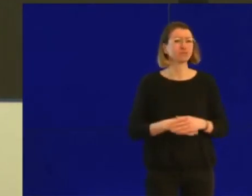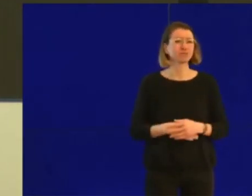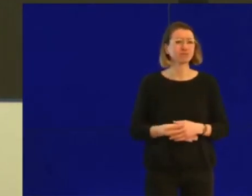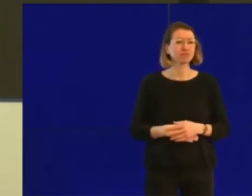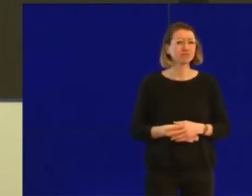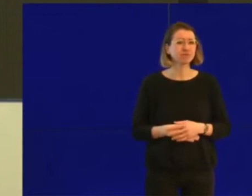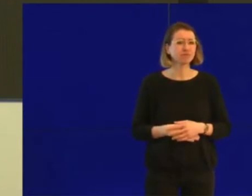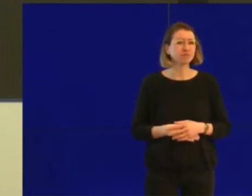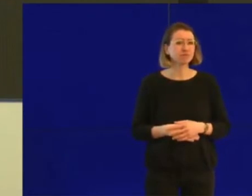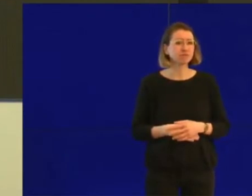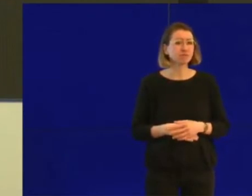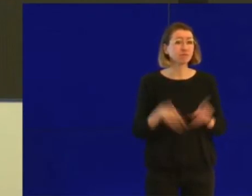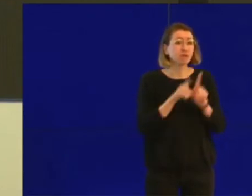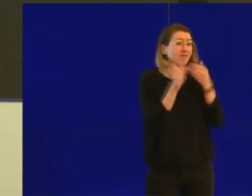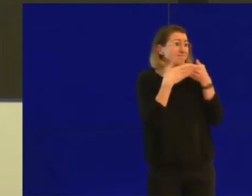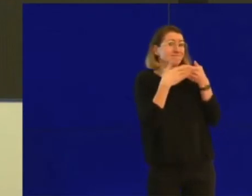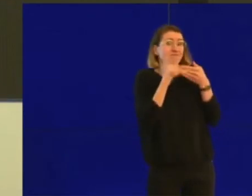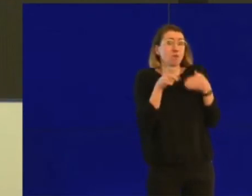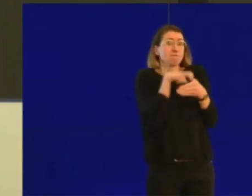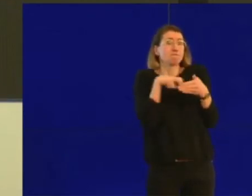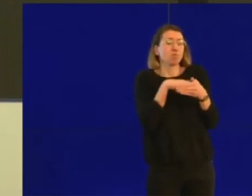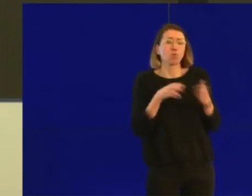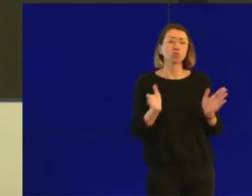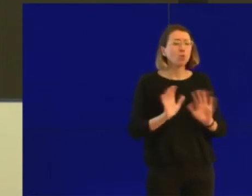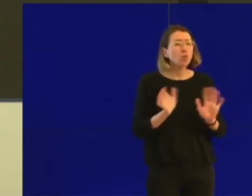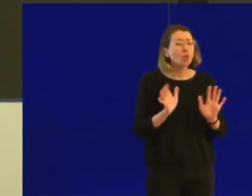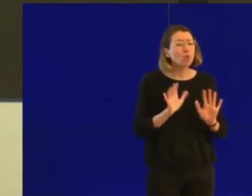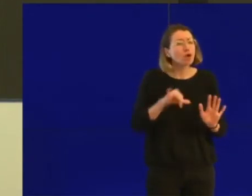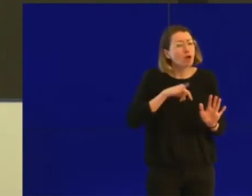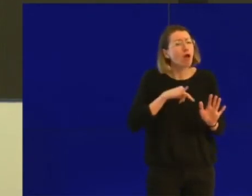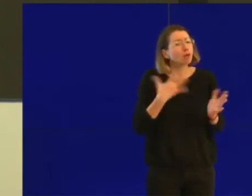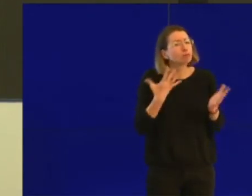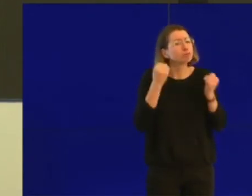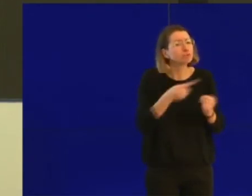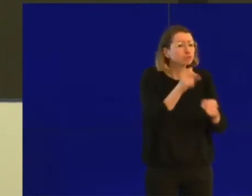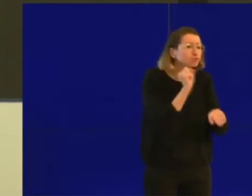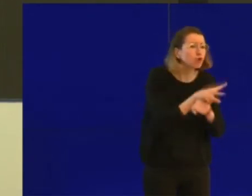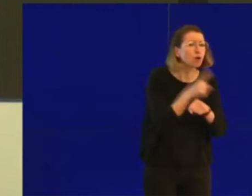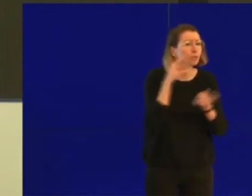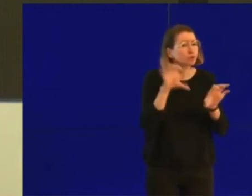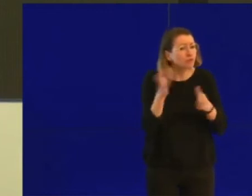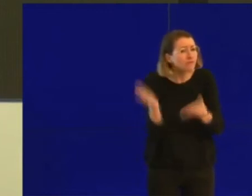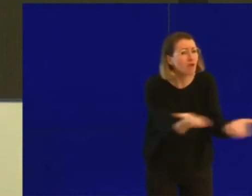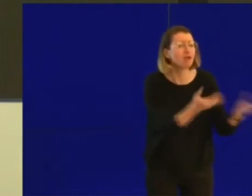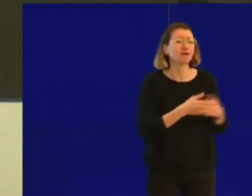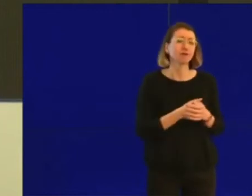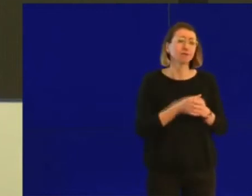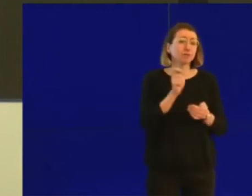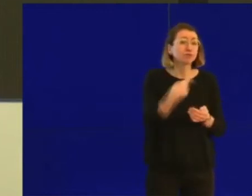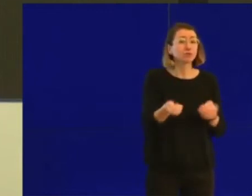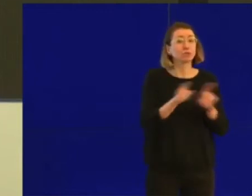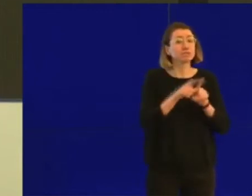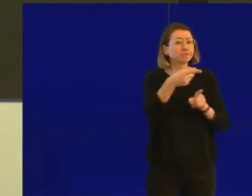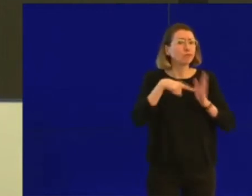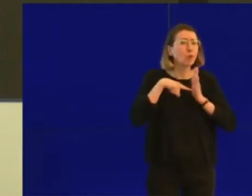confinement ou en mise à l'abri totale. Vous pouvez bien sûr sortir pour aller travailler. Vous pouvez également vous déplacer si vous devez aller